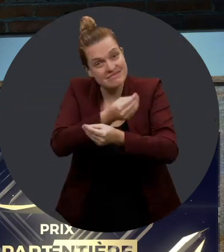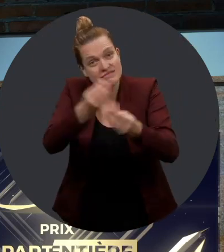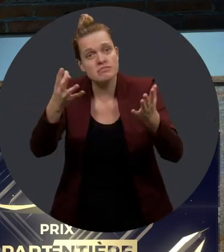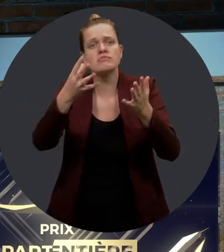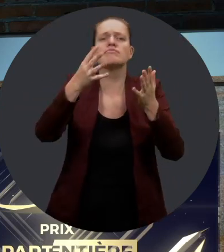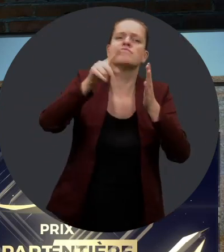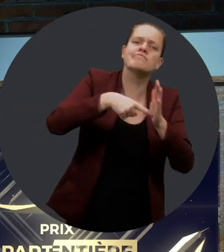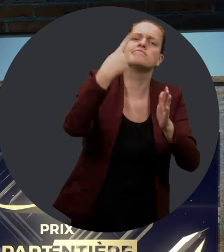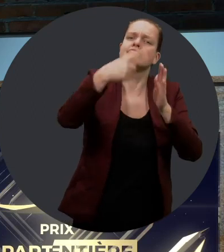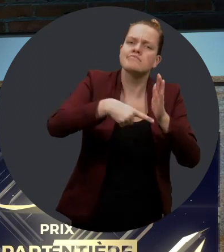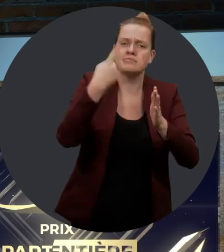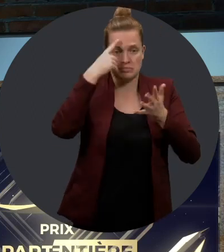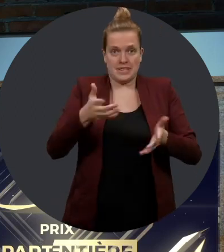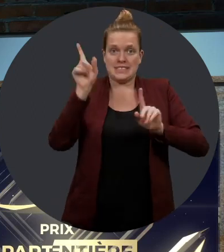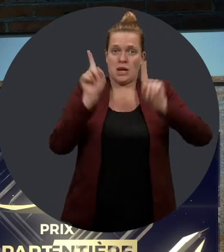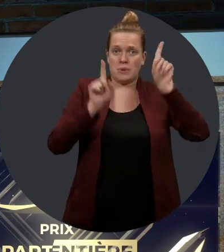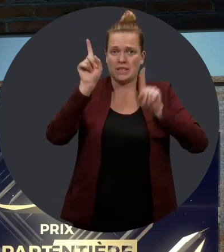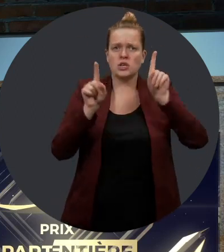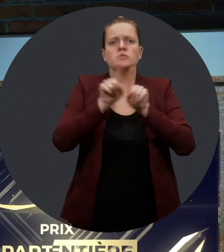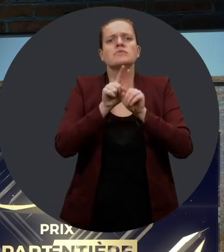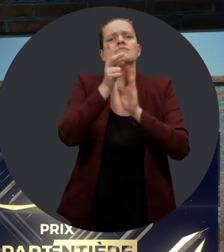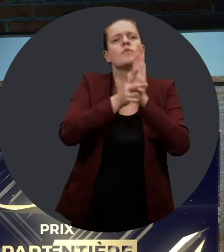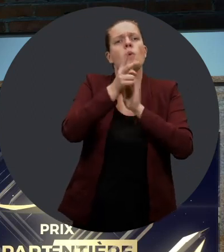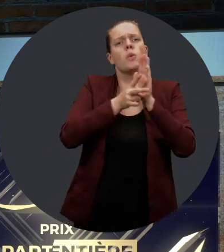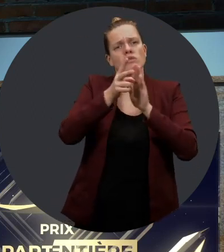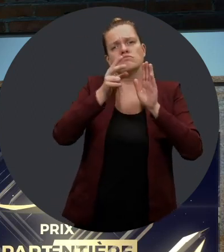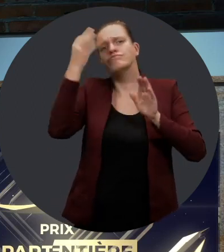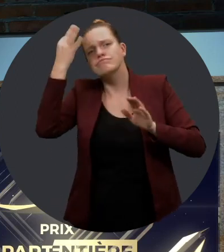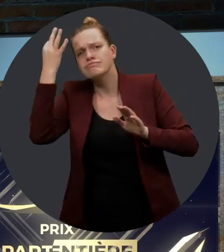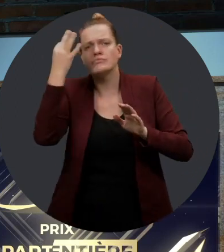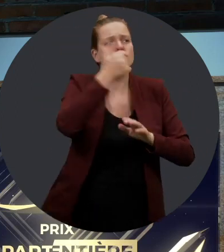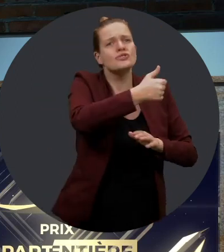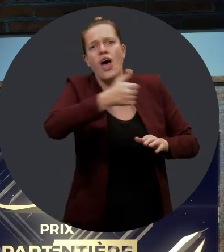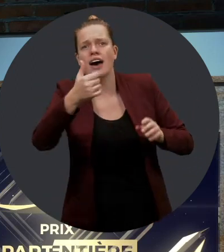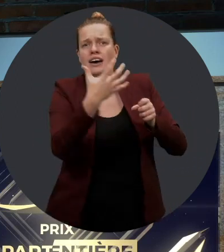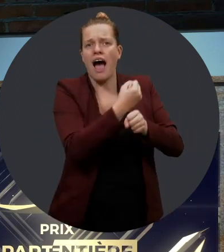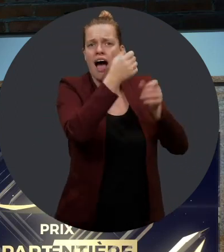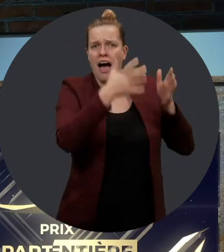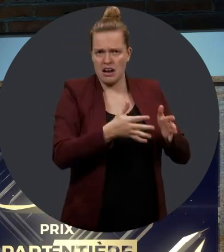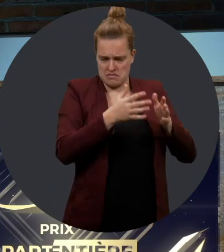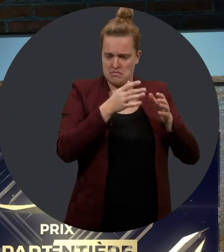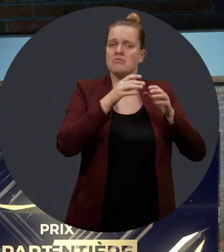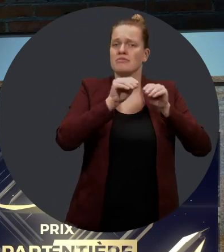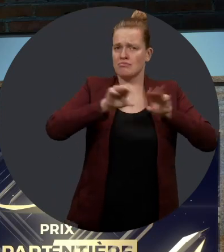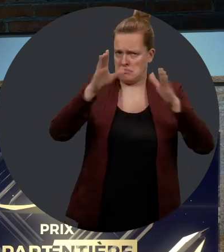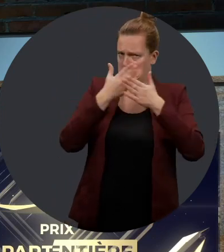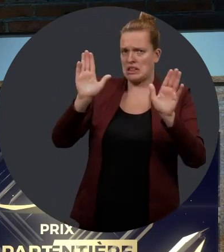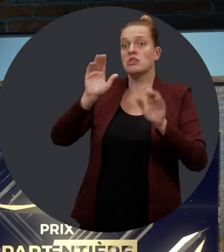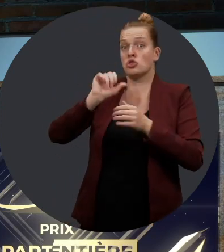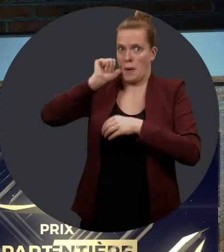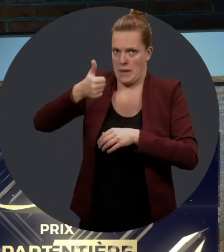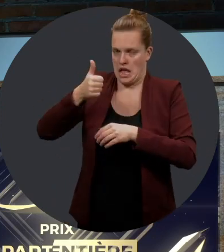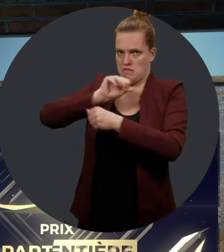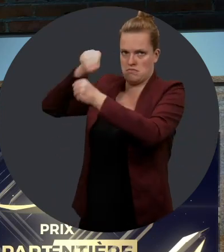Je vous invite que la rediffusion de la cérémonie ainsi que les vidéos de présentation des lauréates et des lauréats seront disponibles à partir de